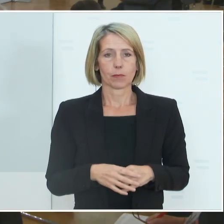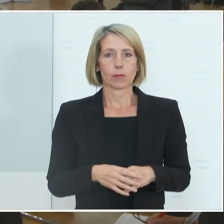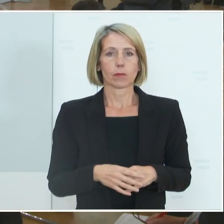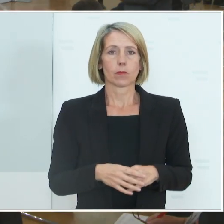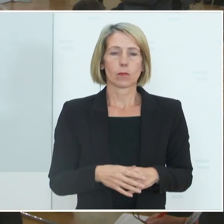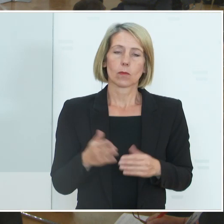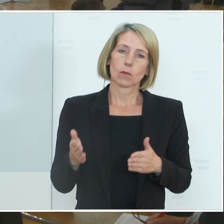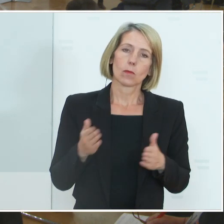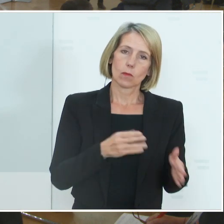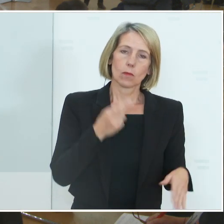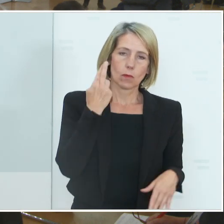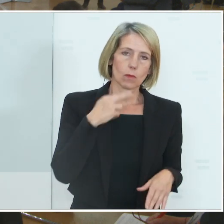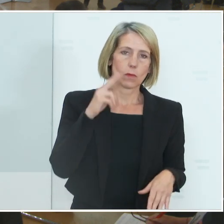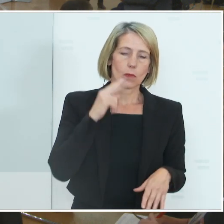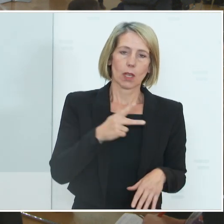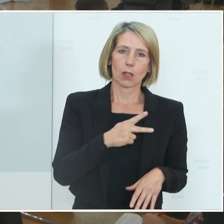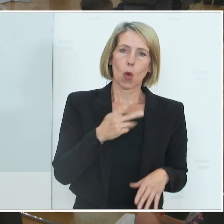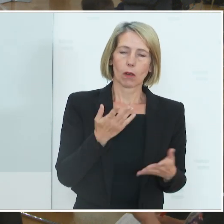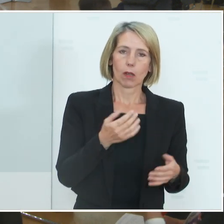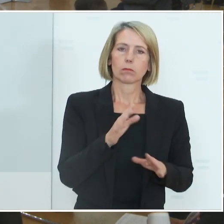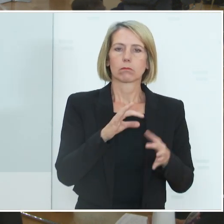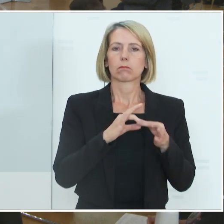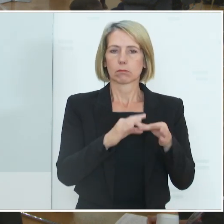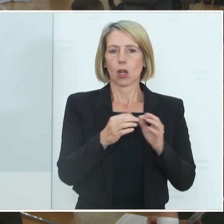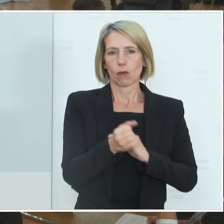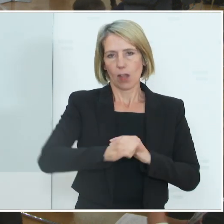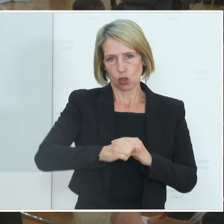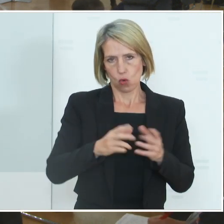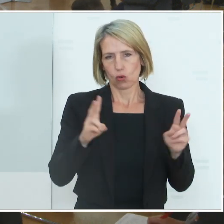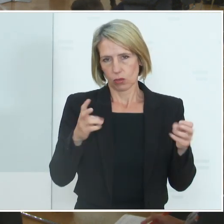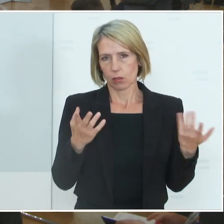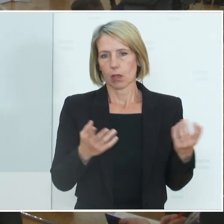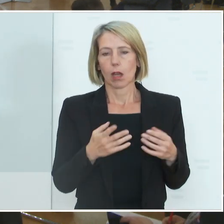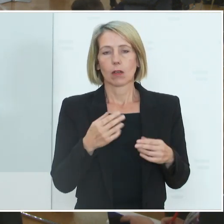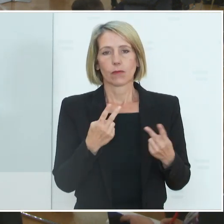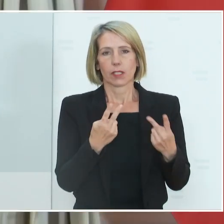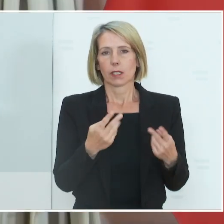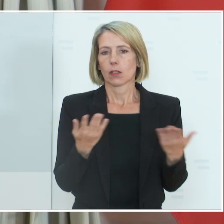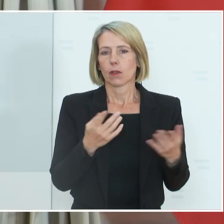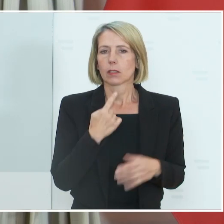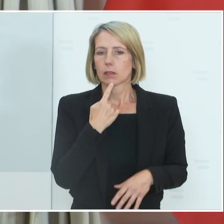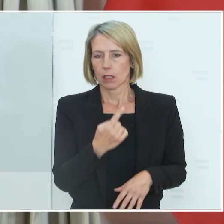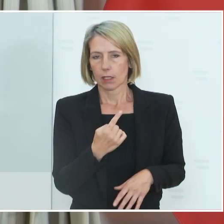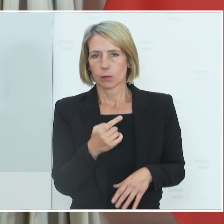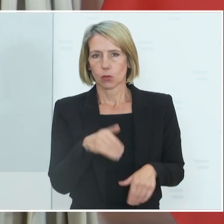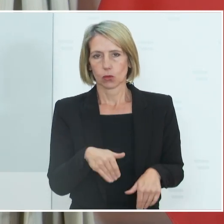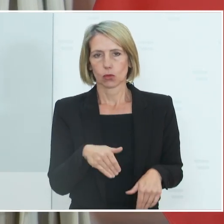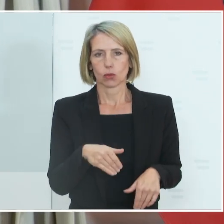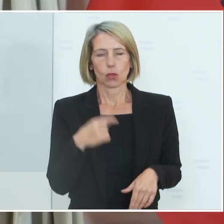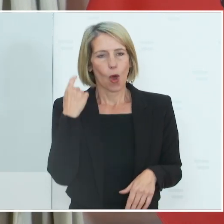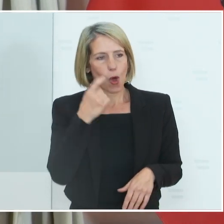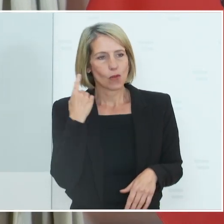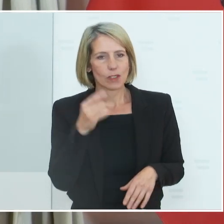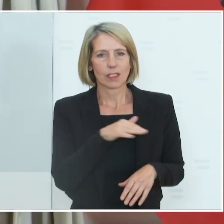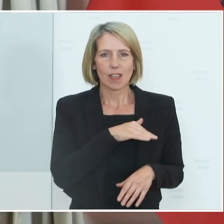Wenn ich zu den Verstößen starten darf. Ich glaube, erstens ist es einmal wichtig darauf hinzuweisen, dass natürlich hoffentlich in fast allen